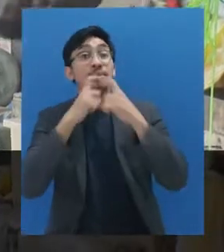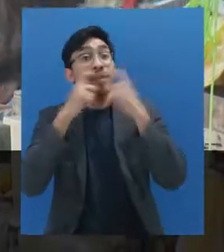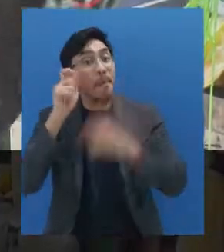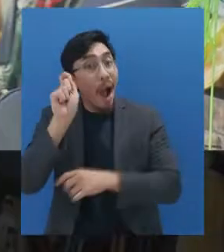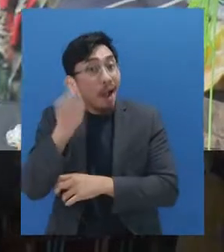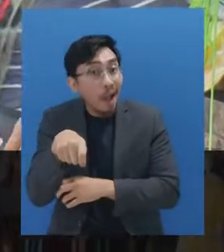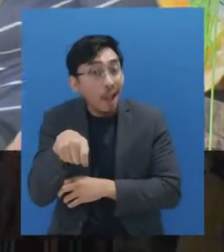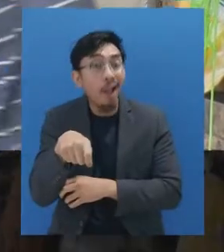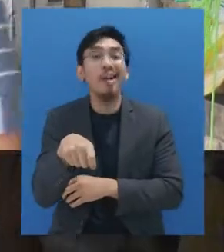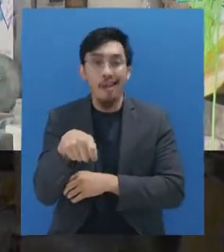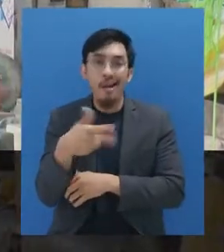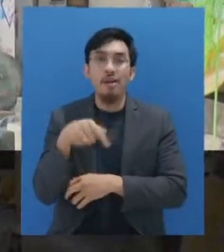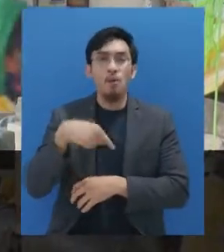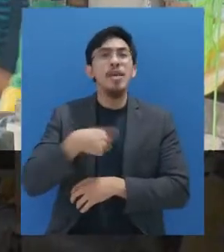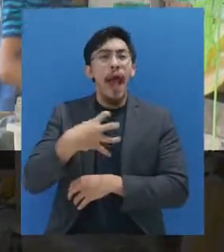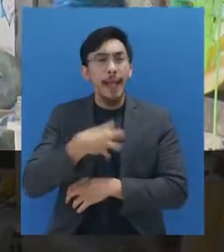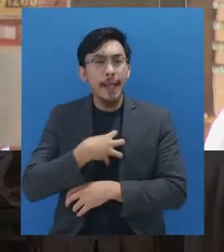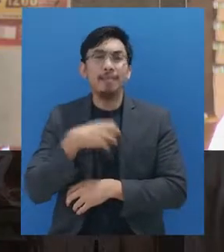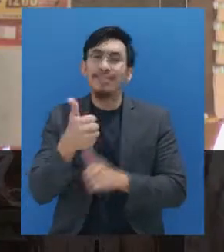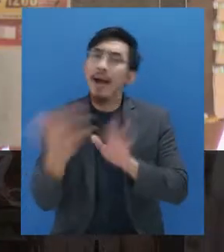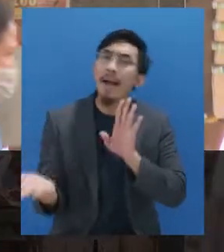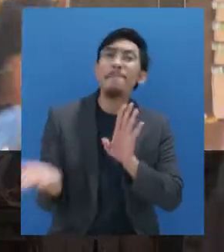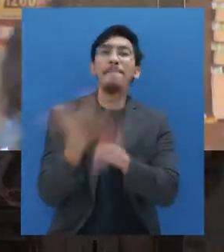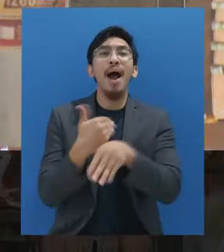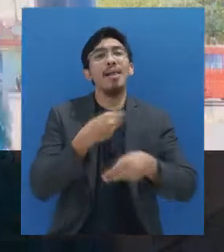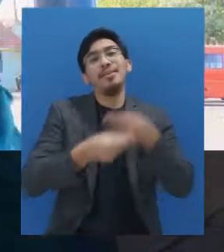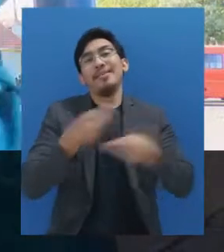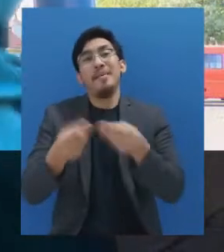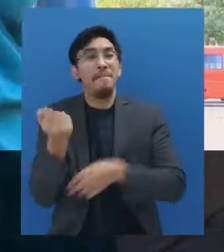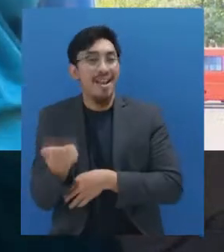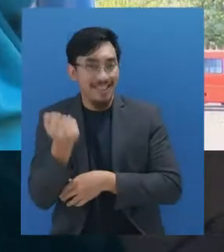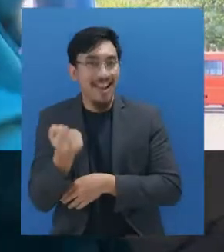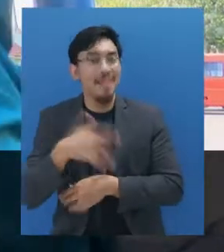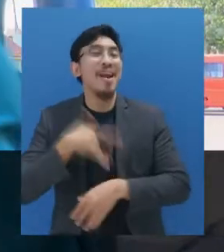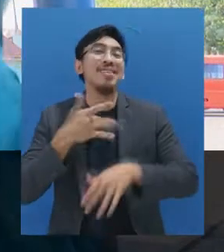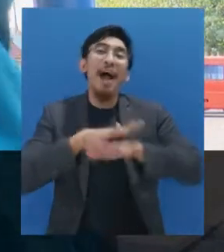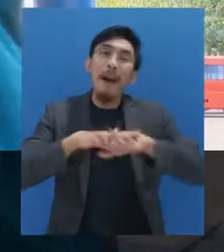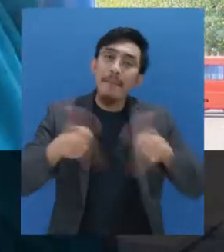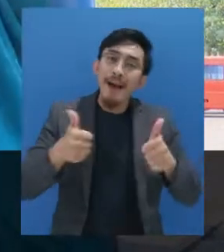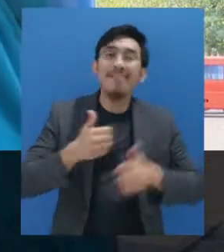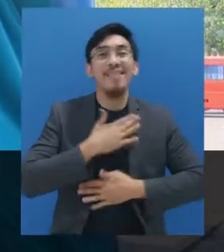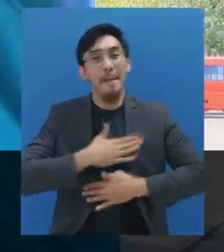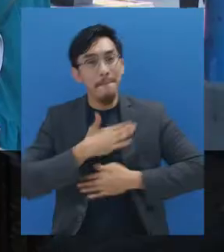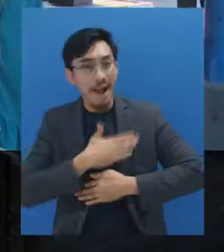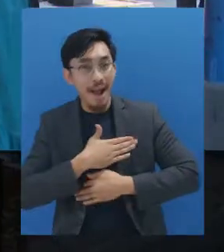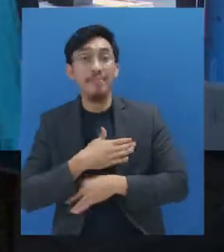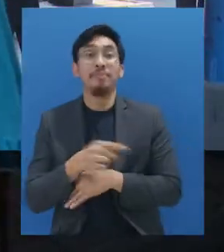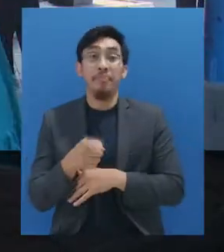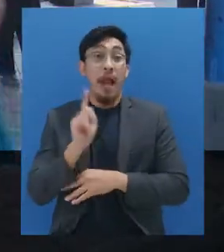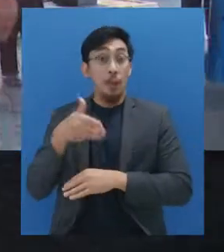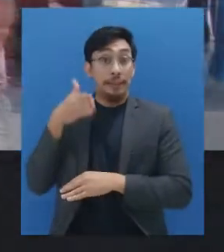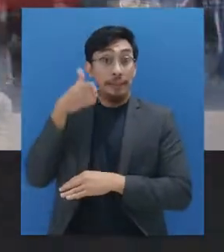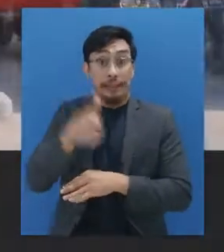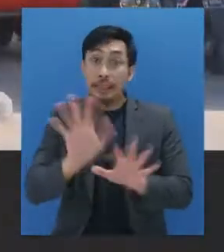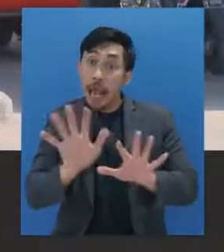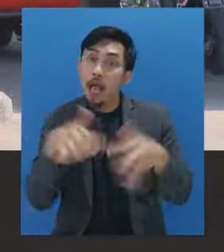memakai masker begitu. Jadi saya sekarang yakin untuk dapat kembali belanja di pasar dan saya merasa aman dan nyaman. Nah, supaya